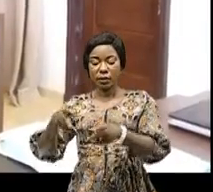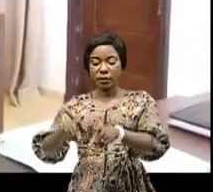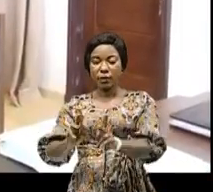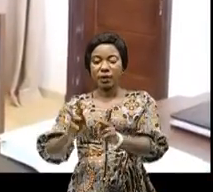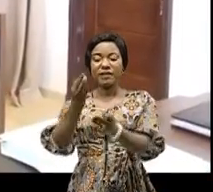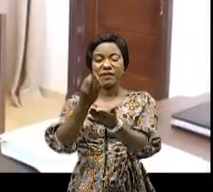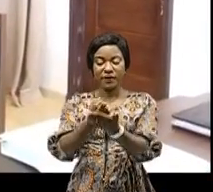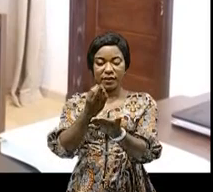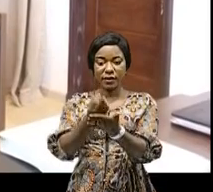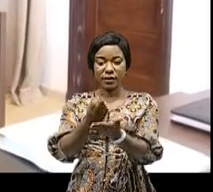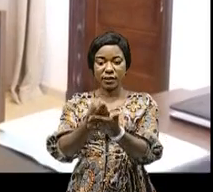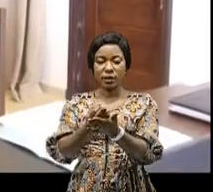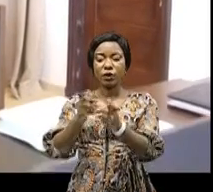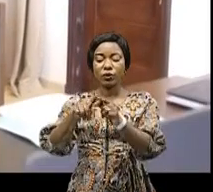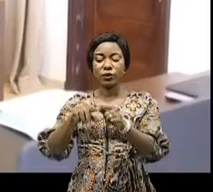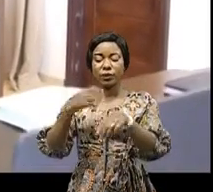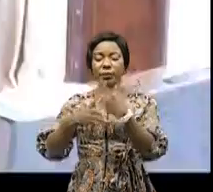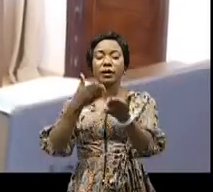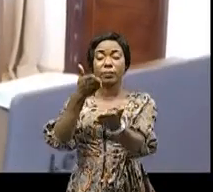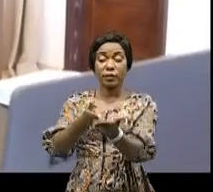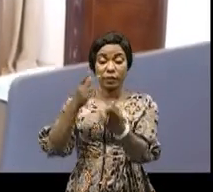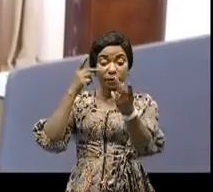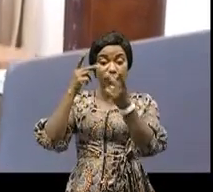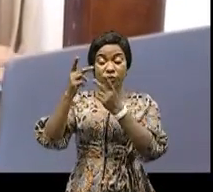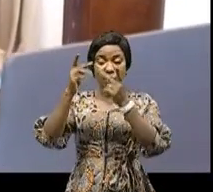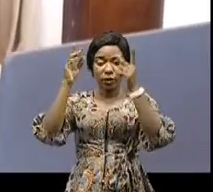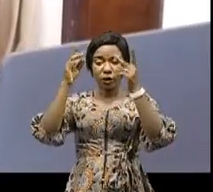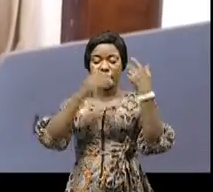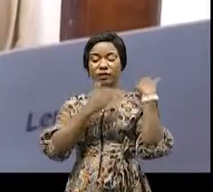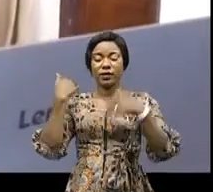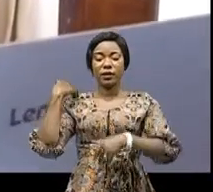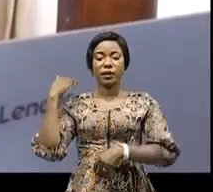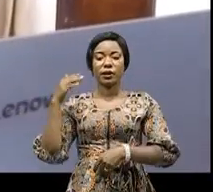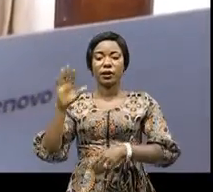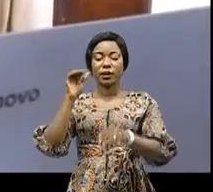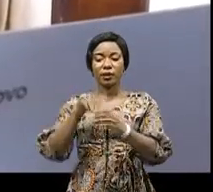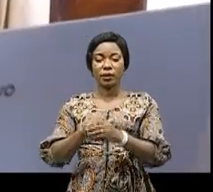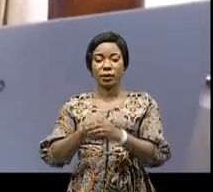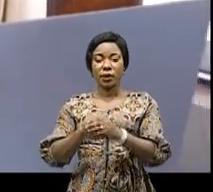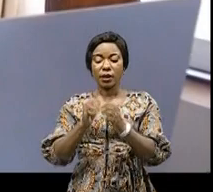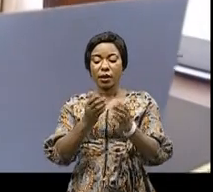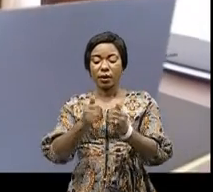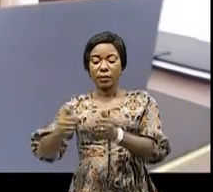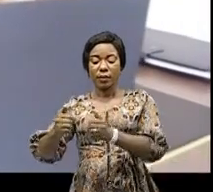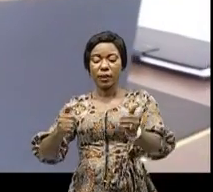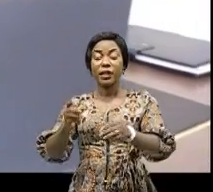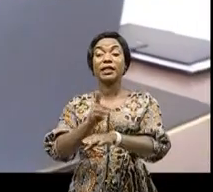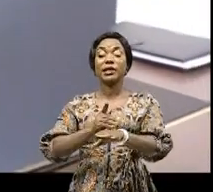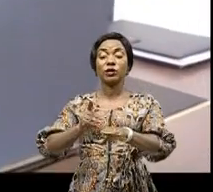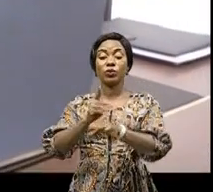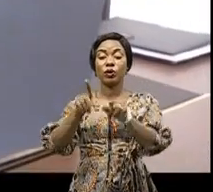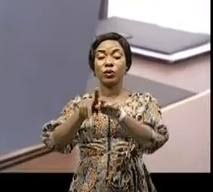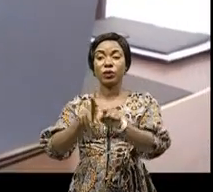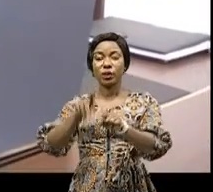de financer et de matérialiser la vision du président de la République dans les secteurs de l'aménagement du territoire afin d